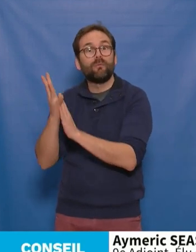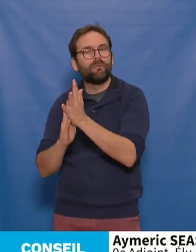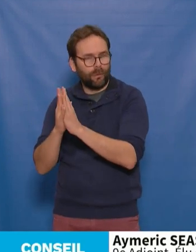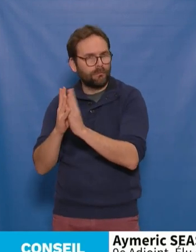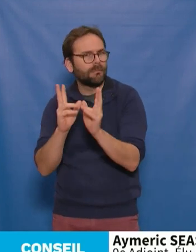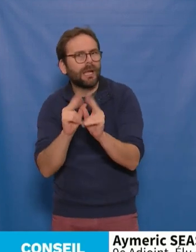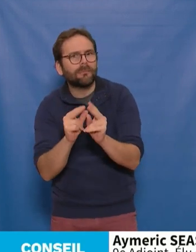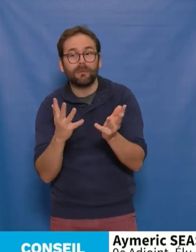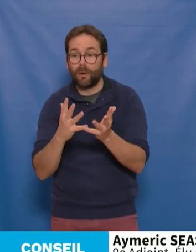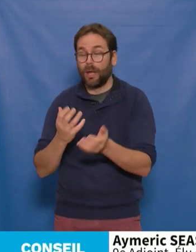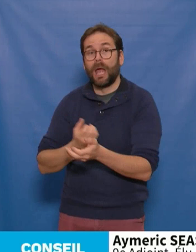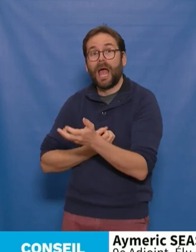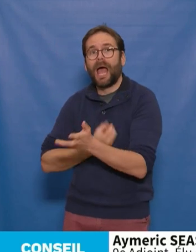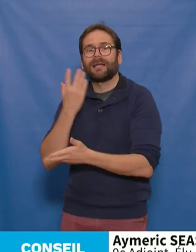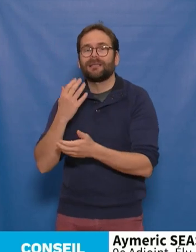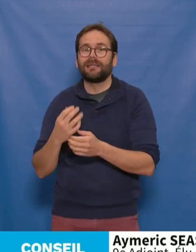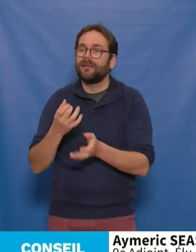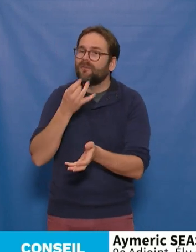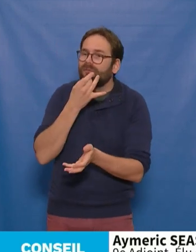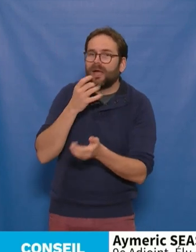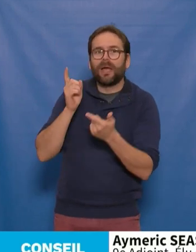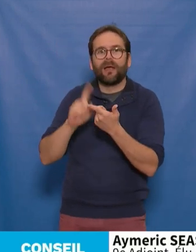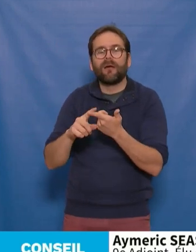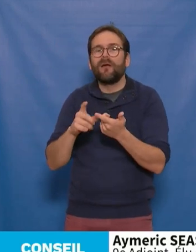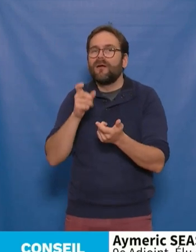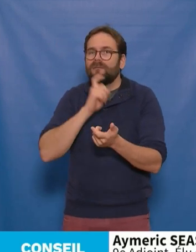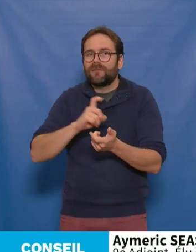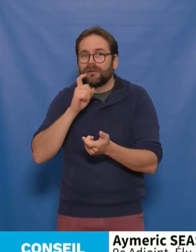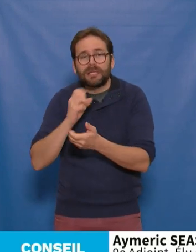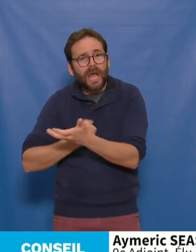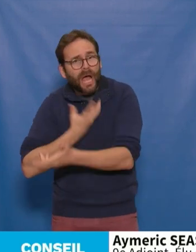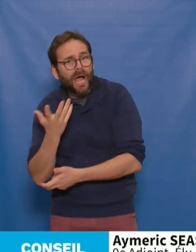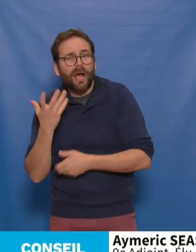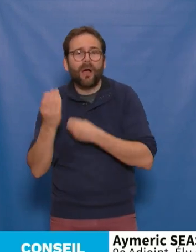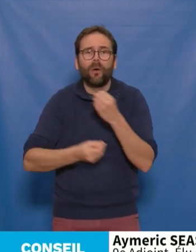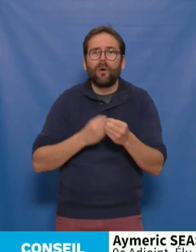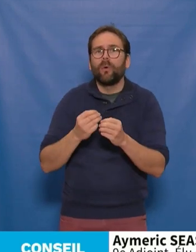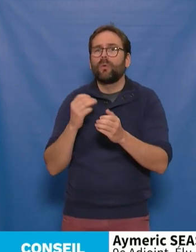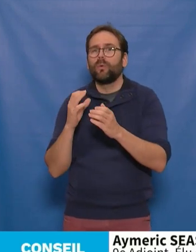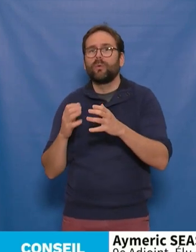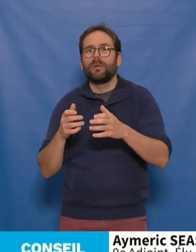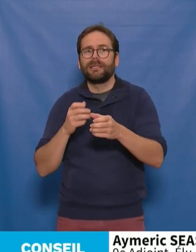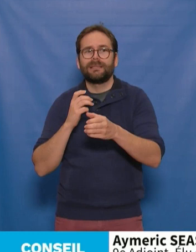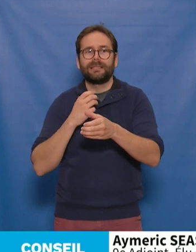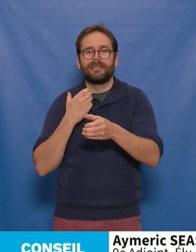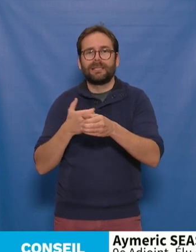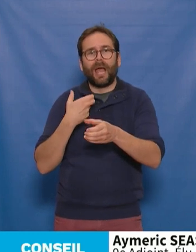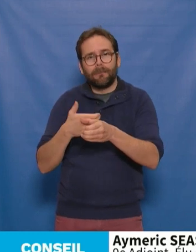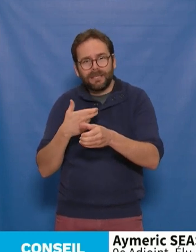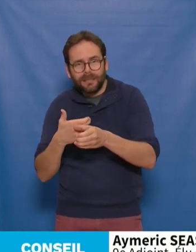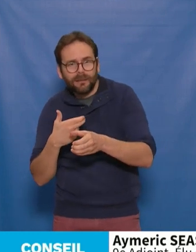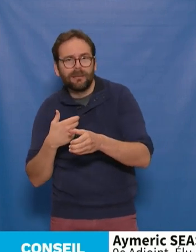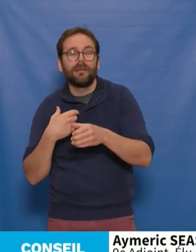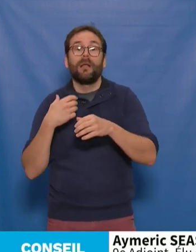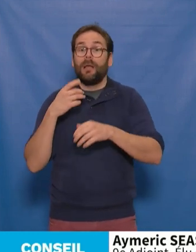d'artistes verriers, de ferronneries d'art, de céramiques, autant d'activités qui viennent d'être classées au patrimoine culturel